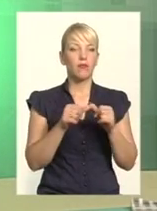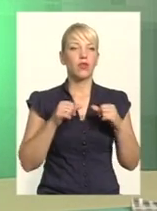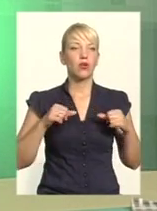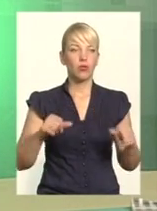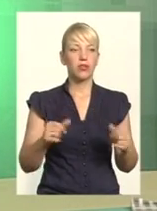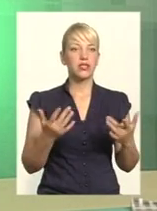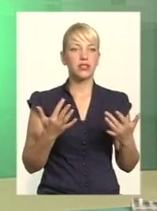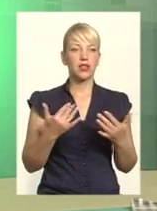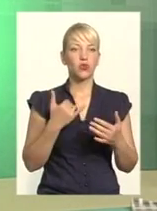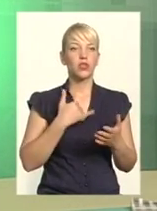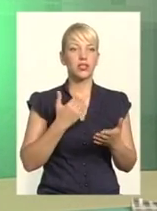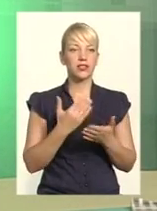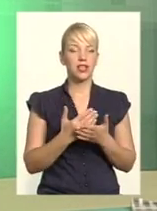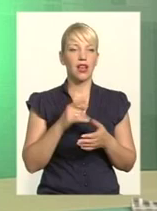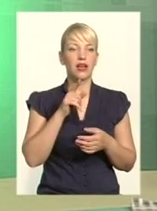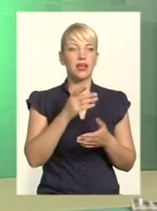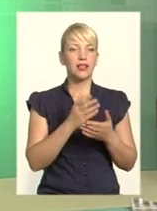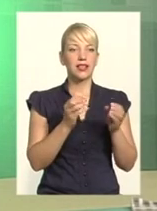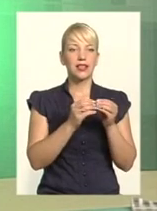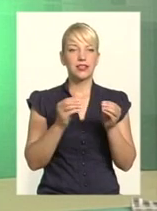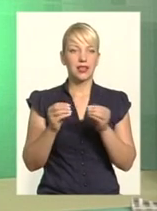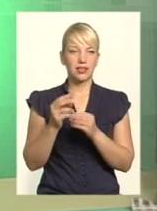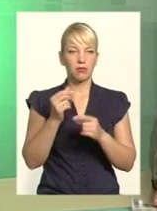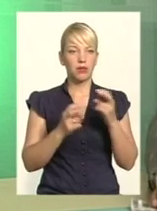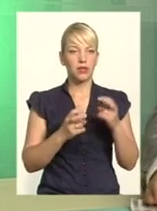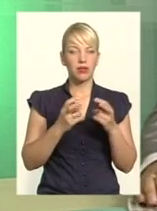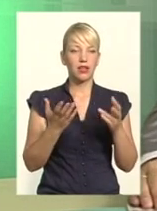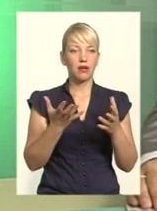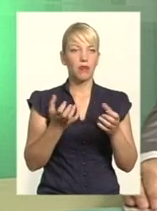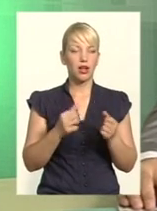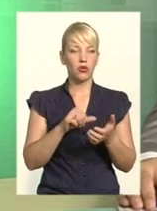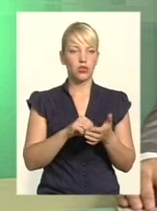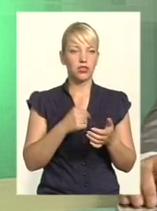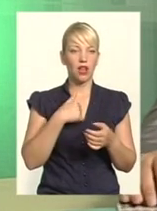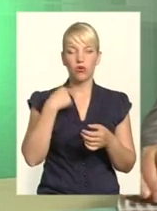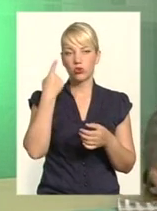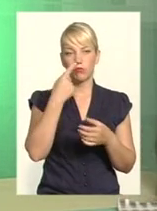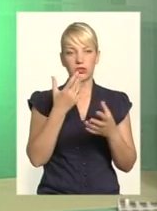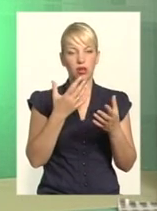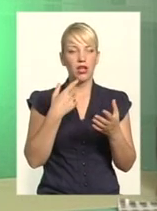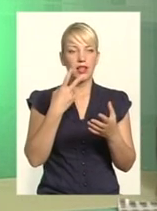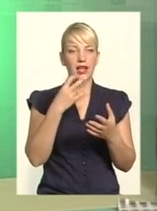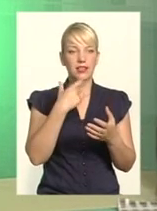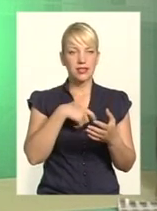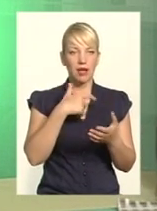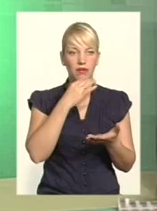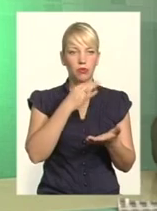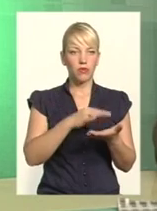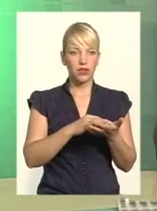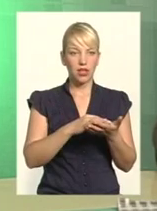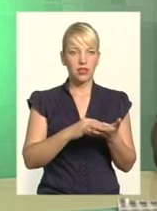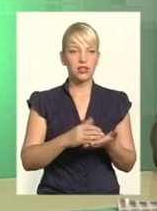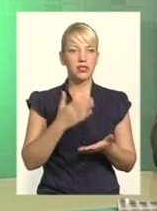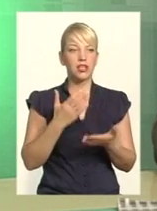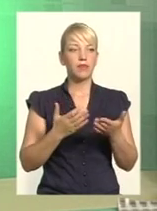десятки, підприємств, які готові, які брали участь. І я особисто беру на себе відповідальність. Якщо цього не зробить обласна рада, я